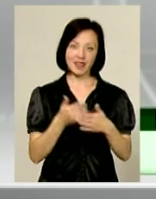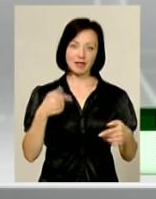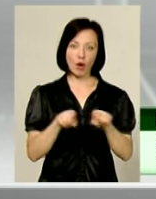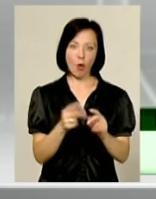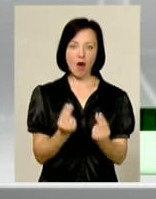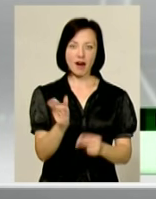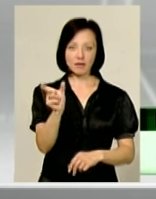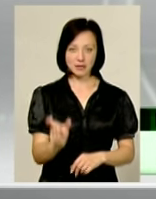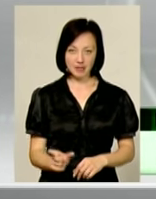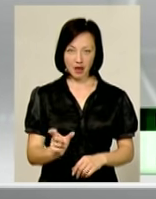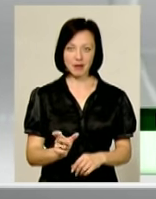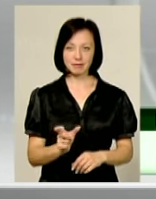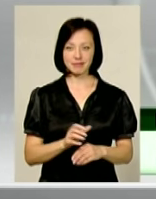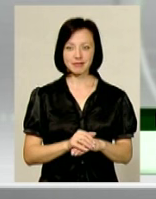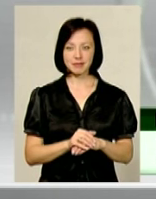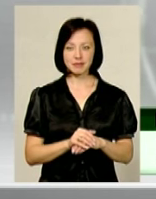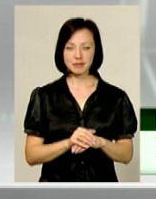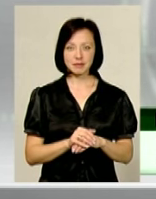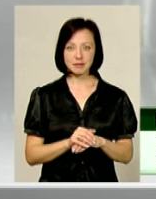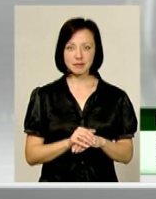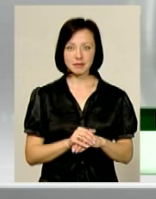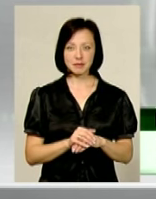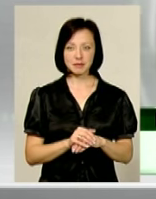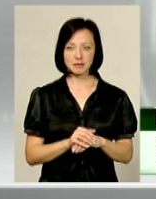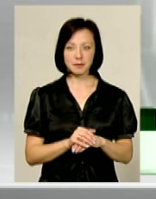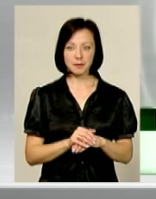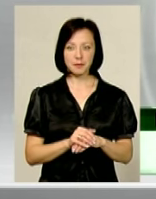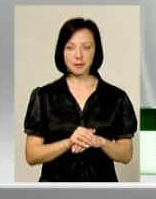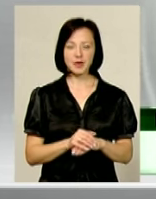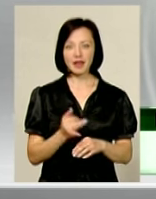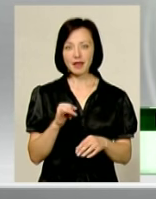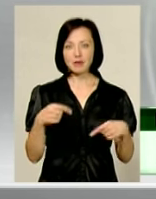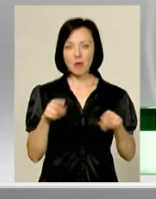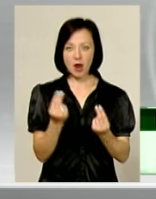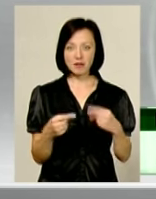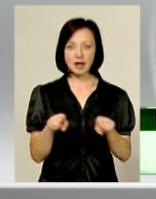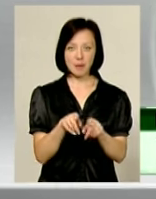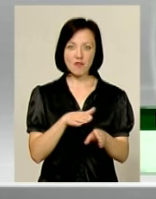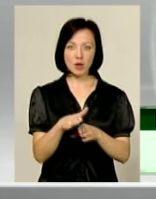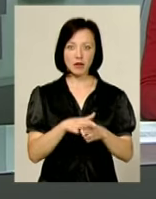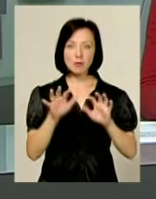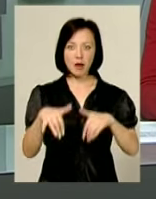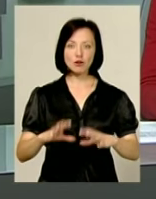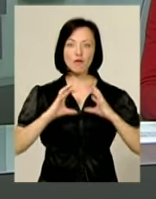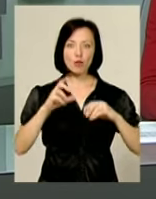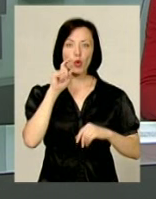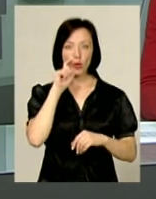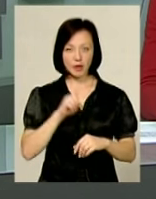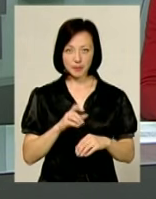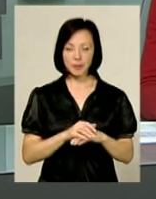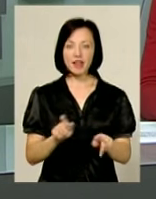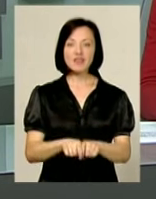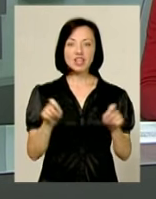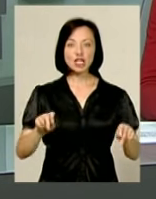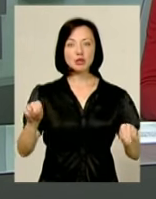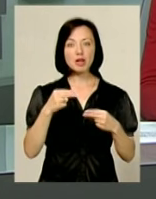і пограти старше з такими наставитими виконавцями пляжного волейбола в Україні. Відкритий